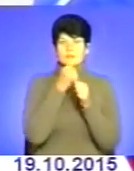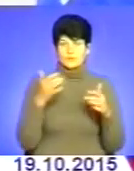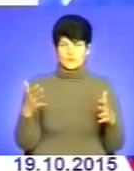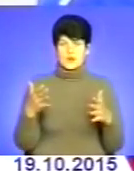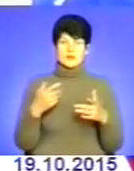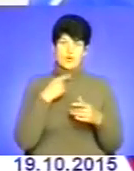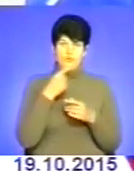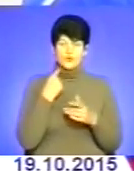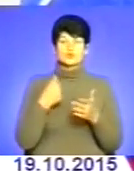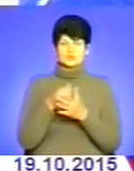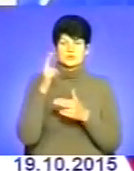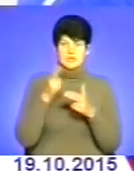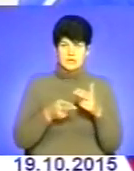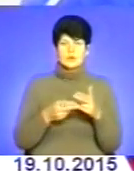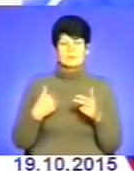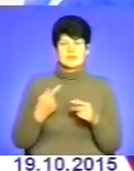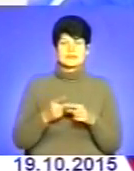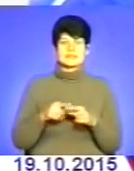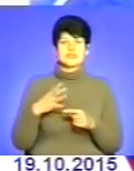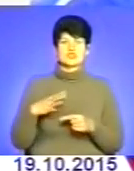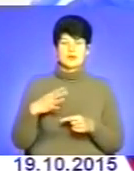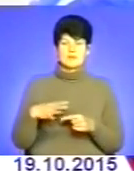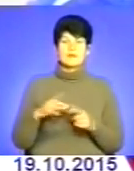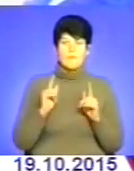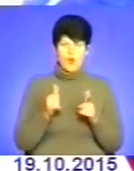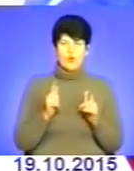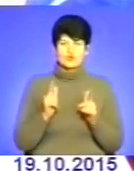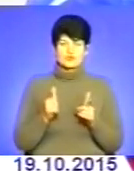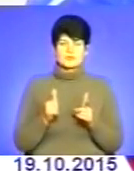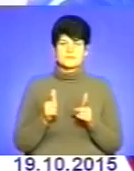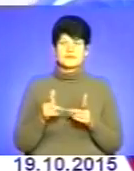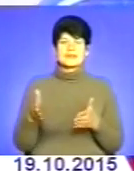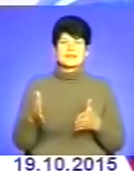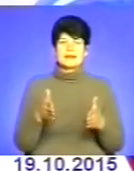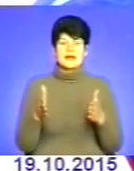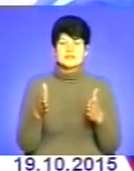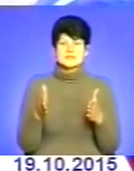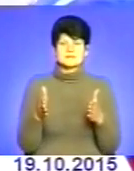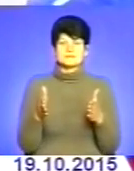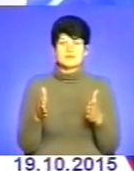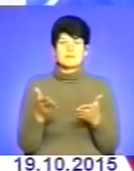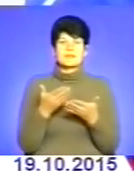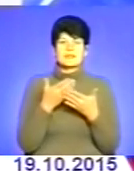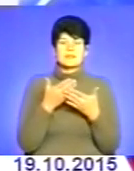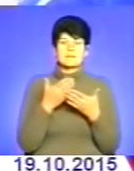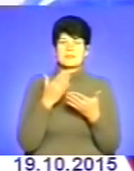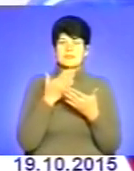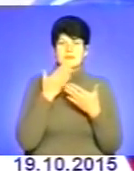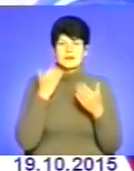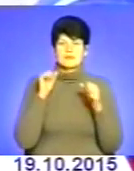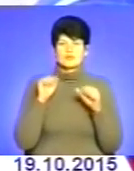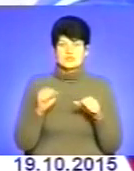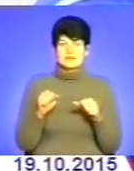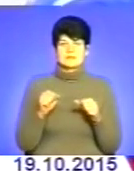вони кажуть, що дороблять, і ми на це чекаємо Ви погоджуєтеся, що… Траса, на даний момент, ми мали можливість приймати якісь